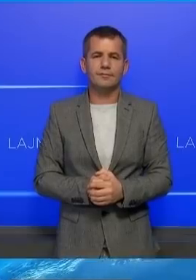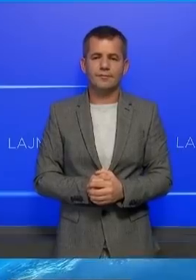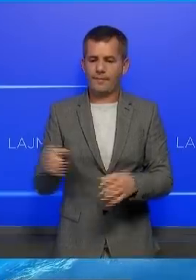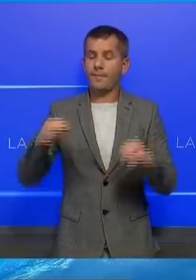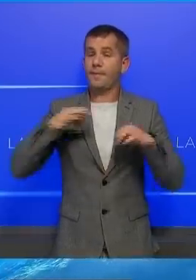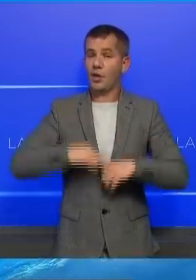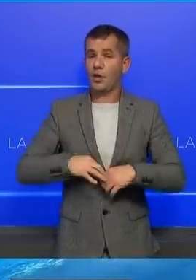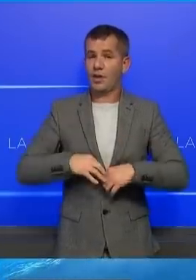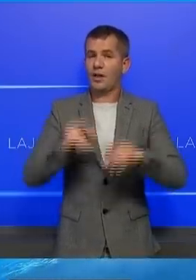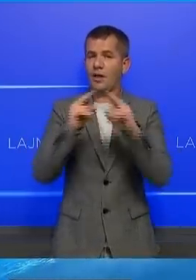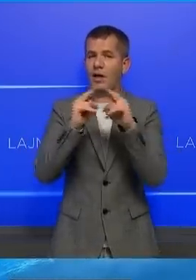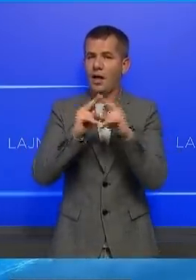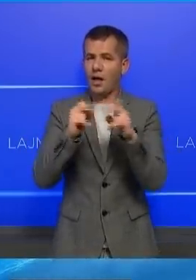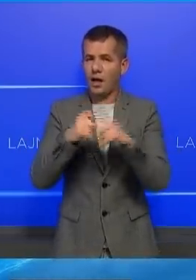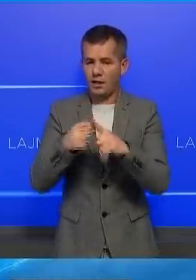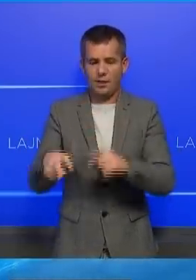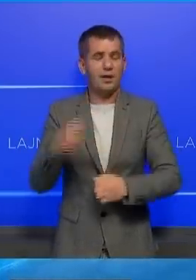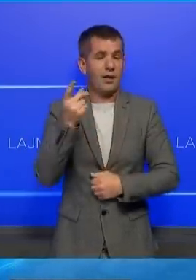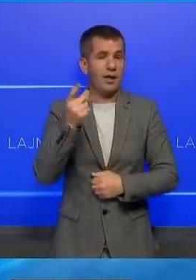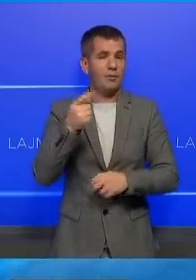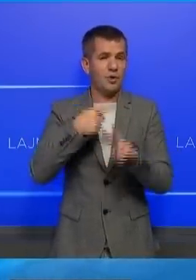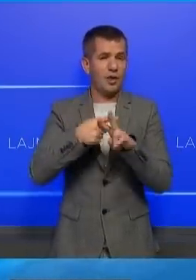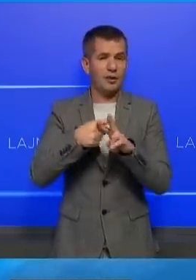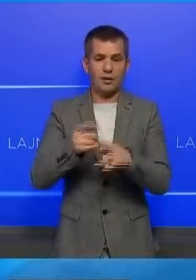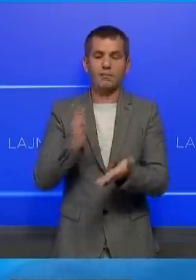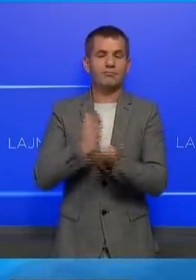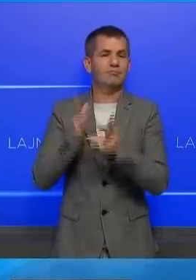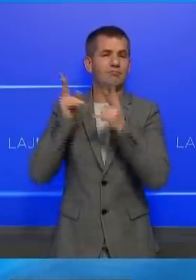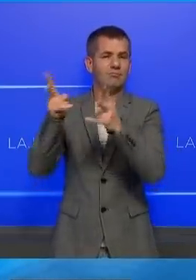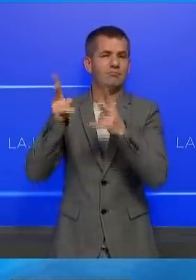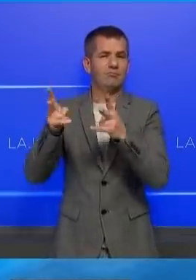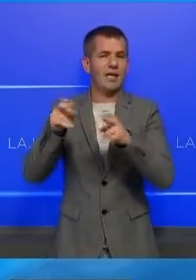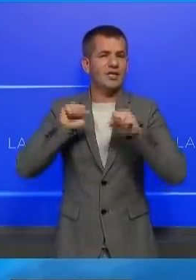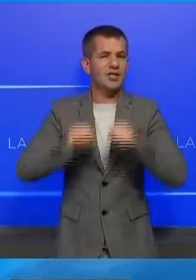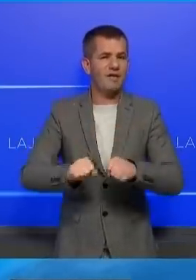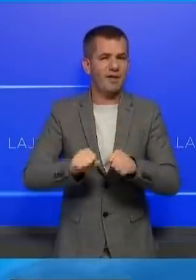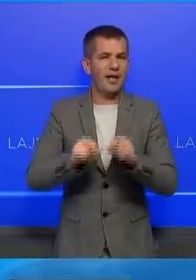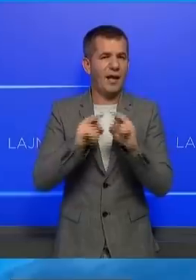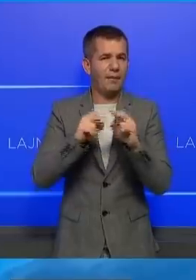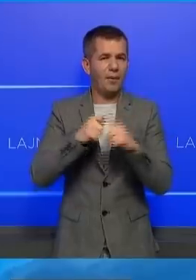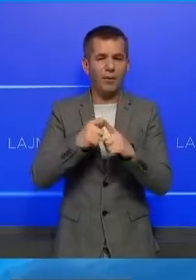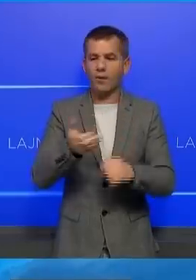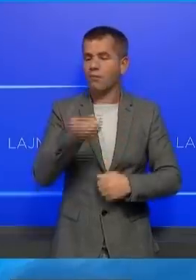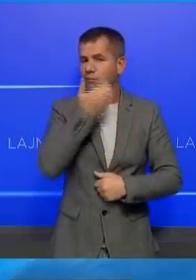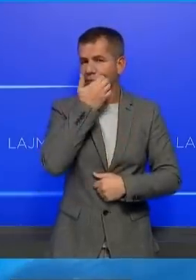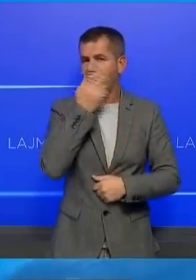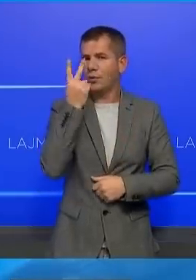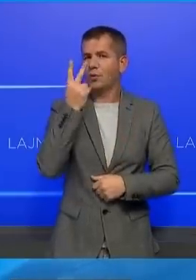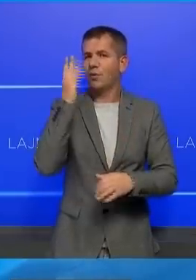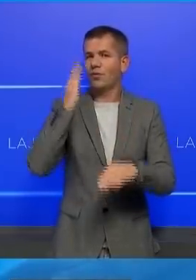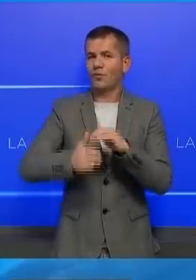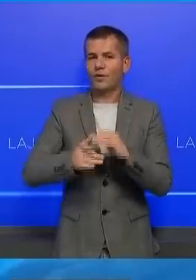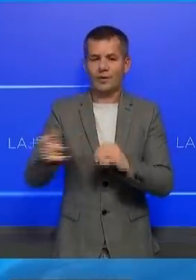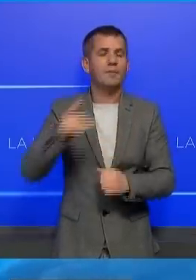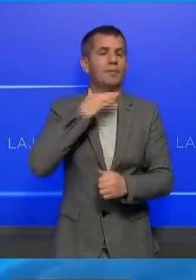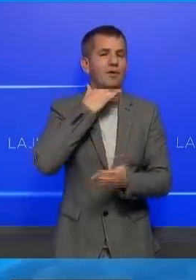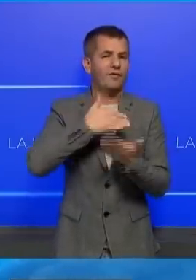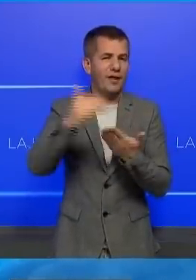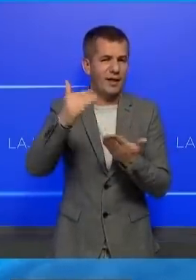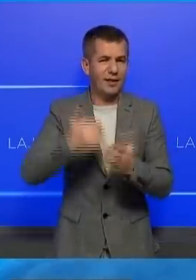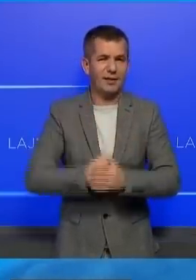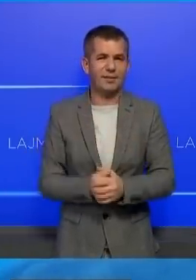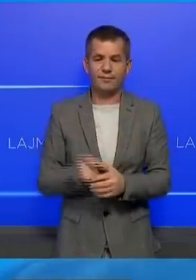Kretari Aljansës për rëtëm në Kosovës, Ramush Aradinej, ka akuzuar që verin Kurti se që lemshëm kanë dërmarë dy aksionet e fundit në veri të mitrovises,